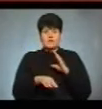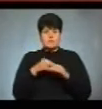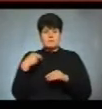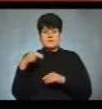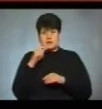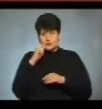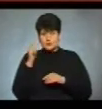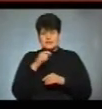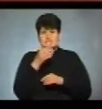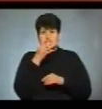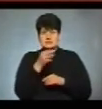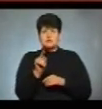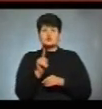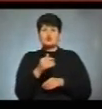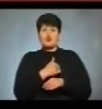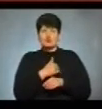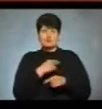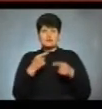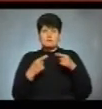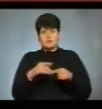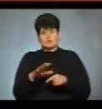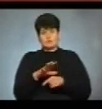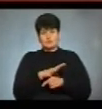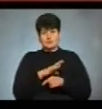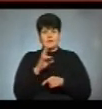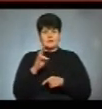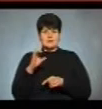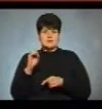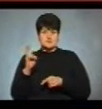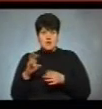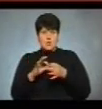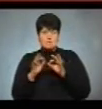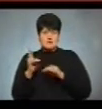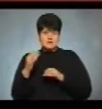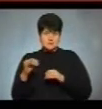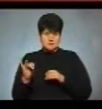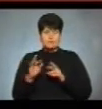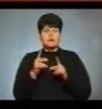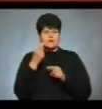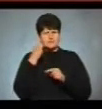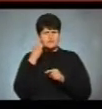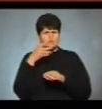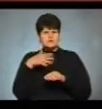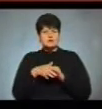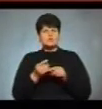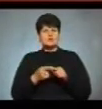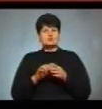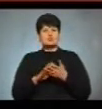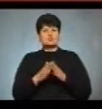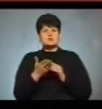України і сказали, що хочуть, аби дебати відбулися на НСК Олімпійський. Як оцінюєте таку позицію?